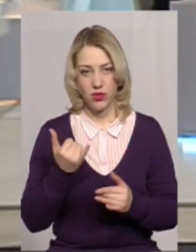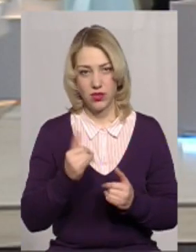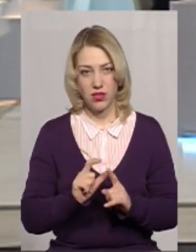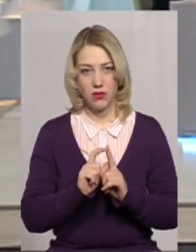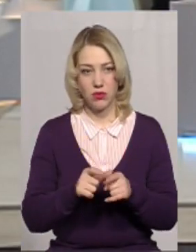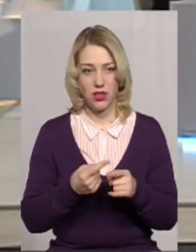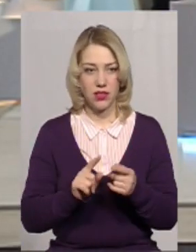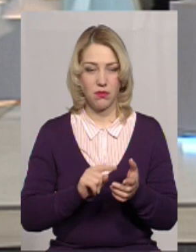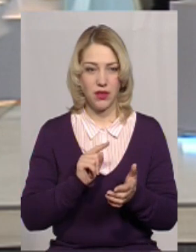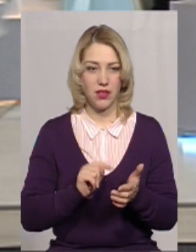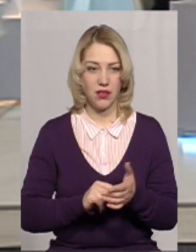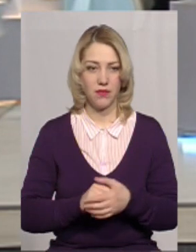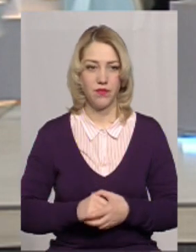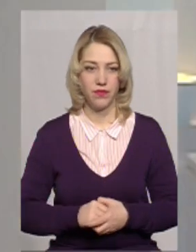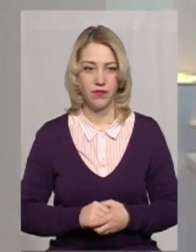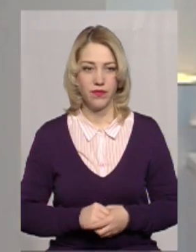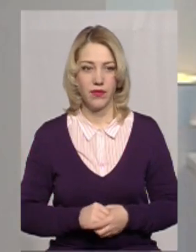відповідати на це запитання? Так.